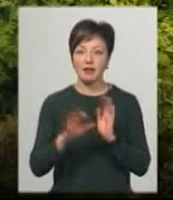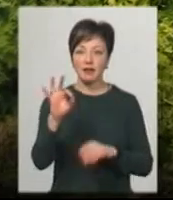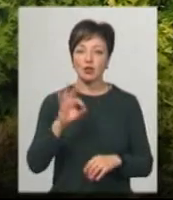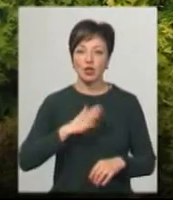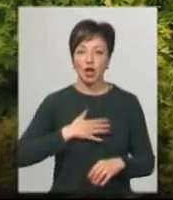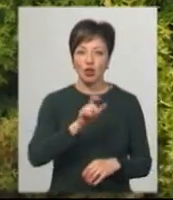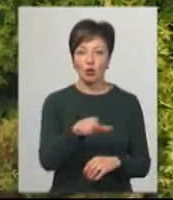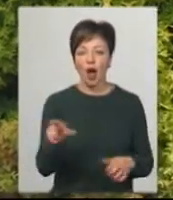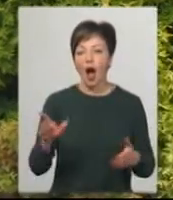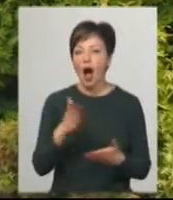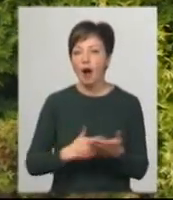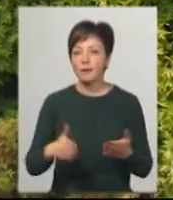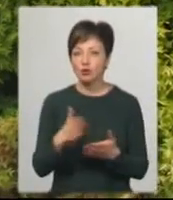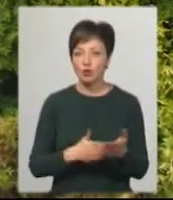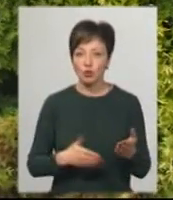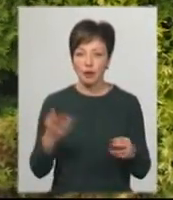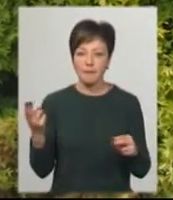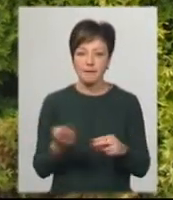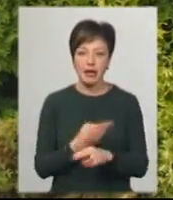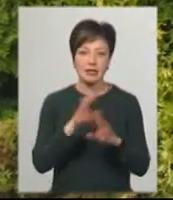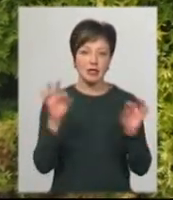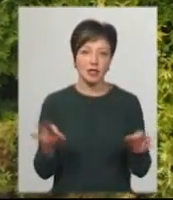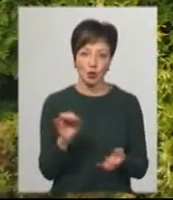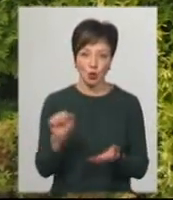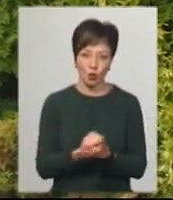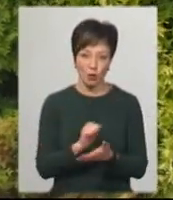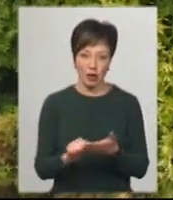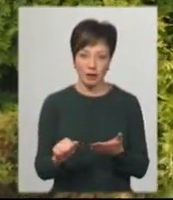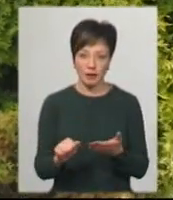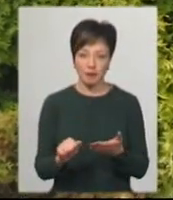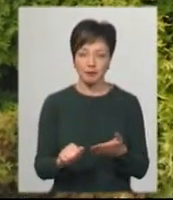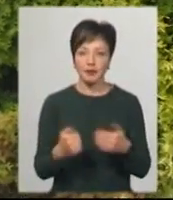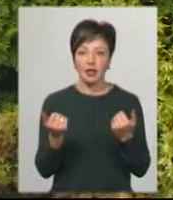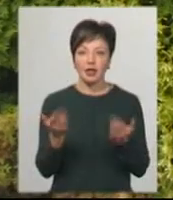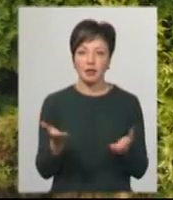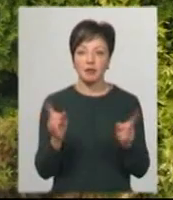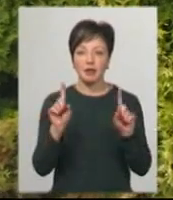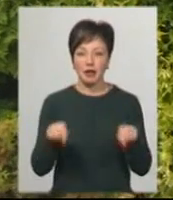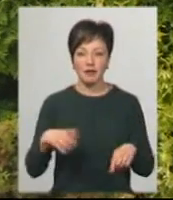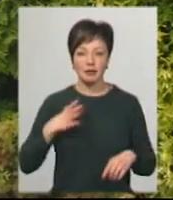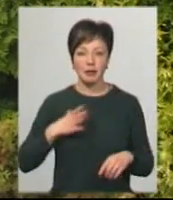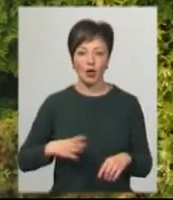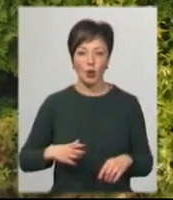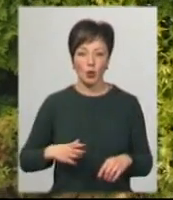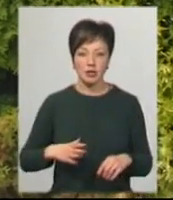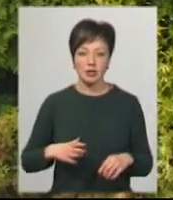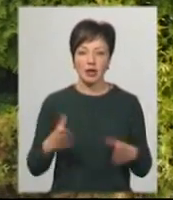наших клієнтів абсолютно без єдиного папірця. Їм навіть приходиться десь